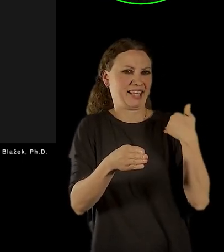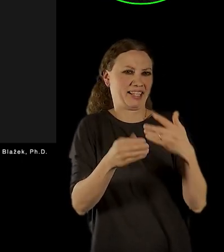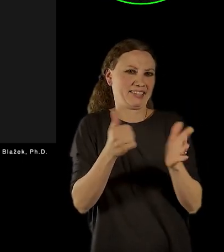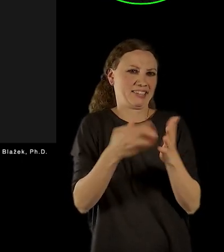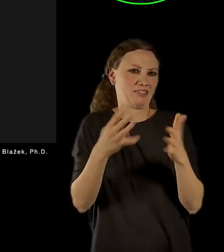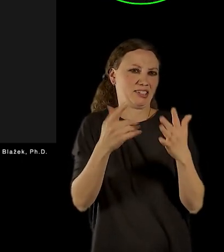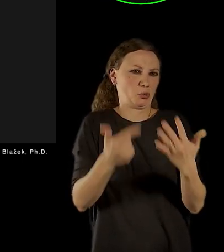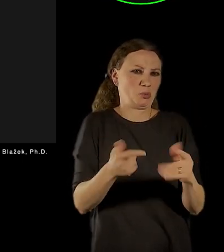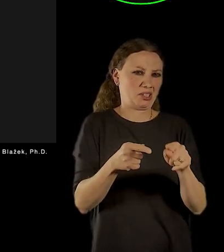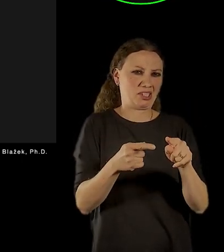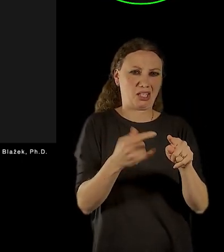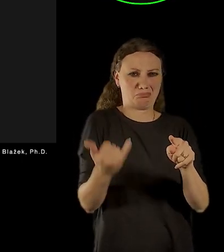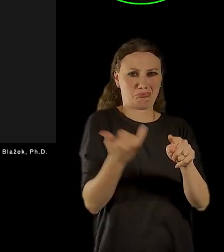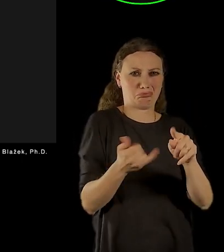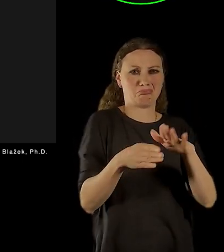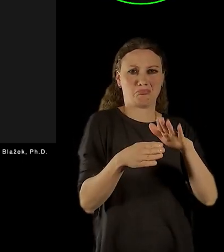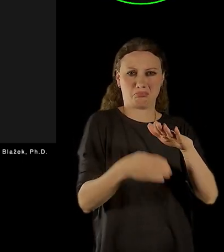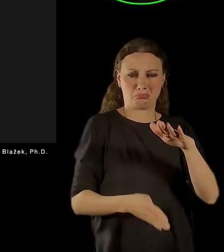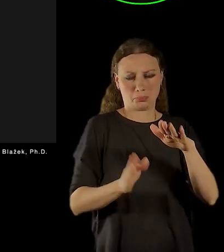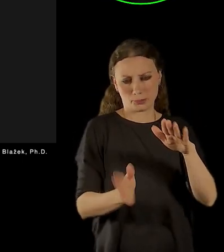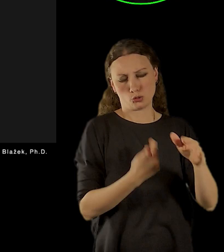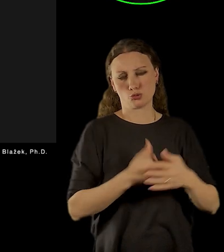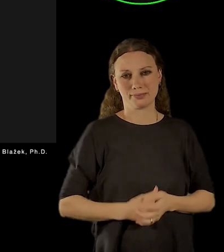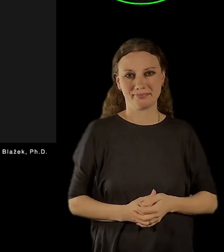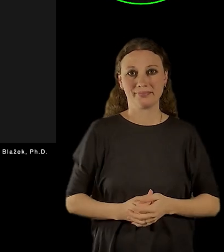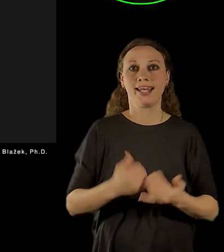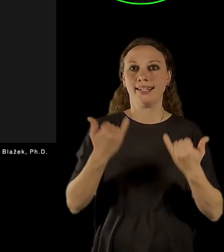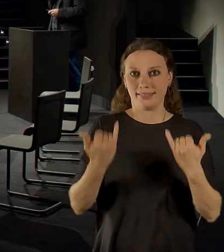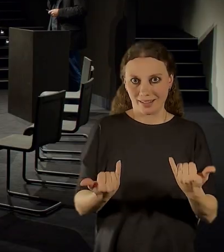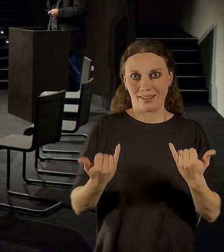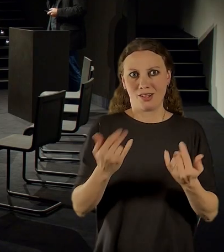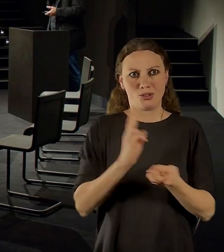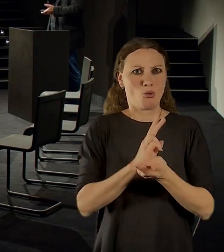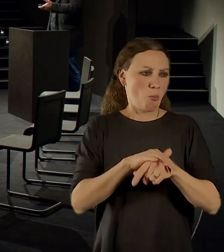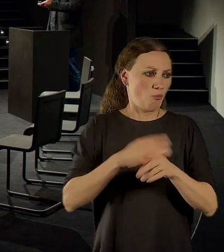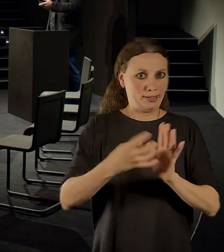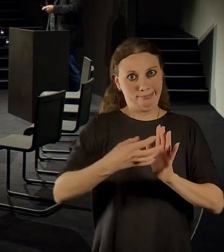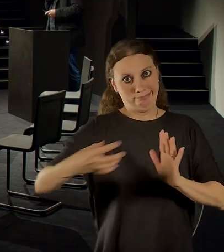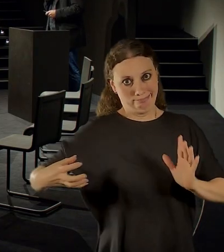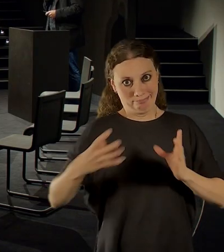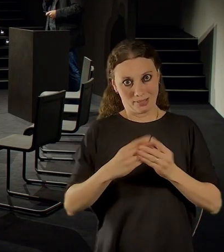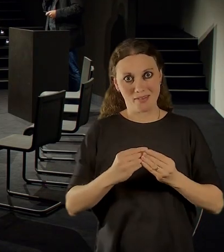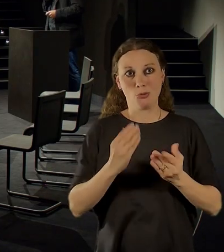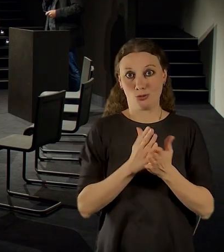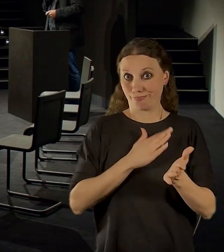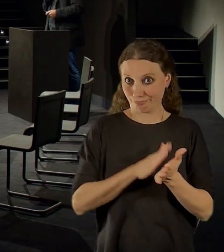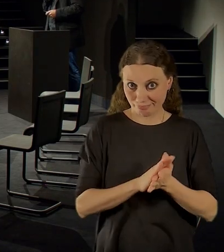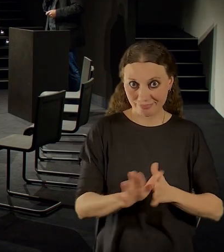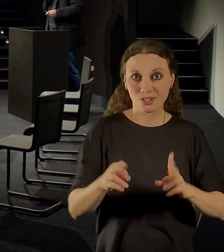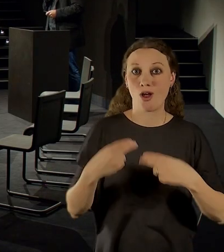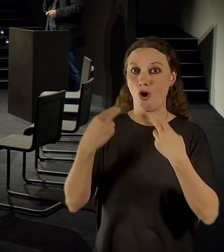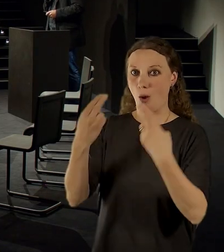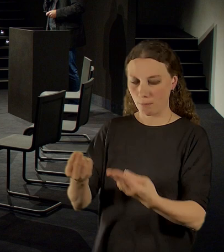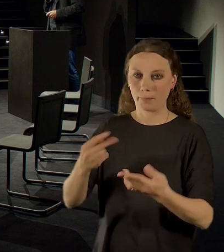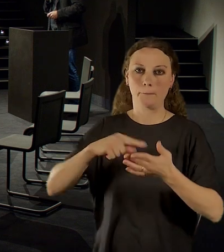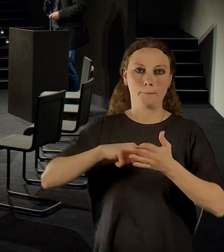Tak, to je z mé strany pro tuto chvíli všechno, omlouvám se, že jsem byl trochu delší a předávám slovo Petru